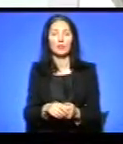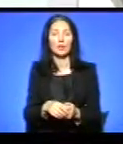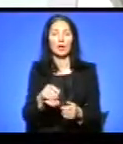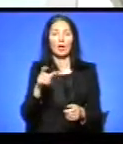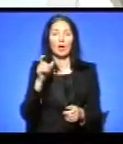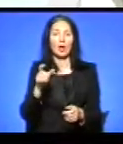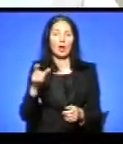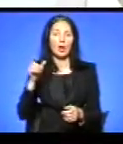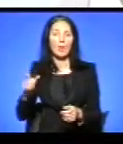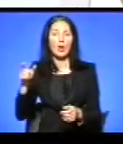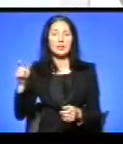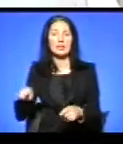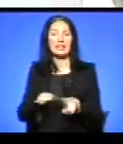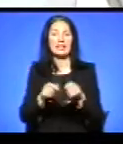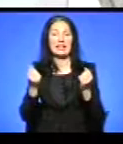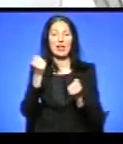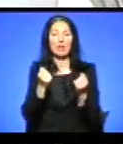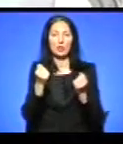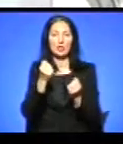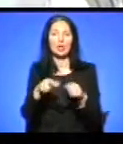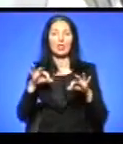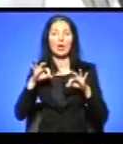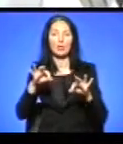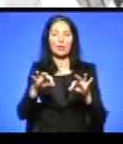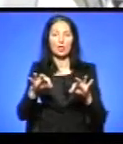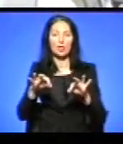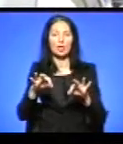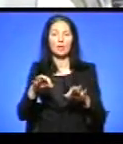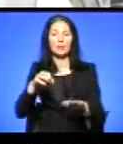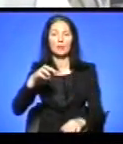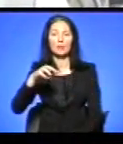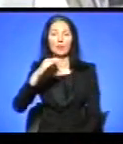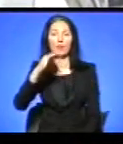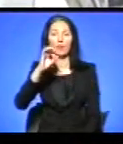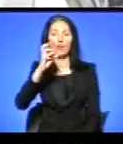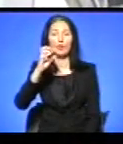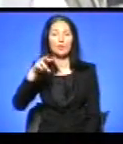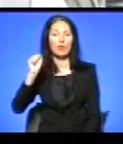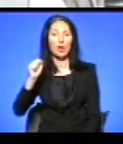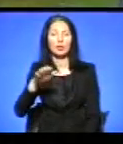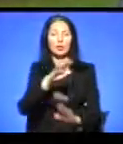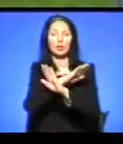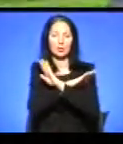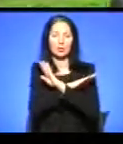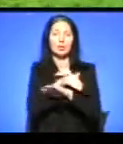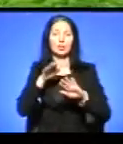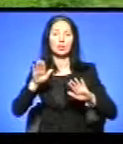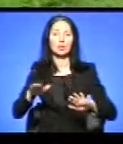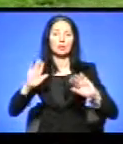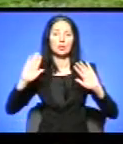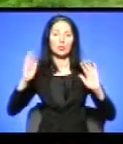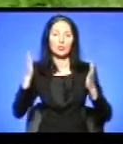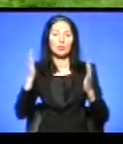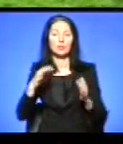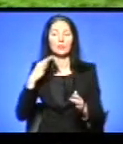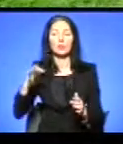Пасажири, водій та пасажир транспортного засобу «Вольксвагена Гольфа» загинули на місці. Син